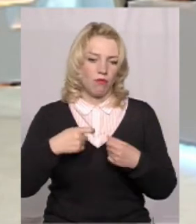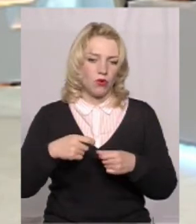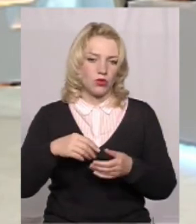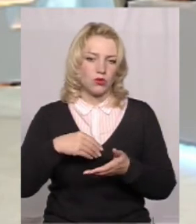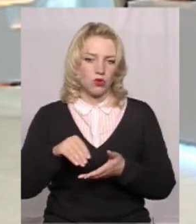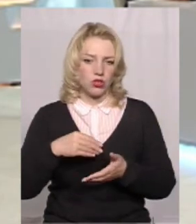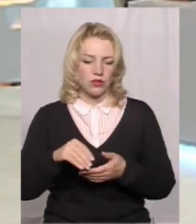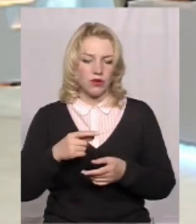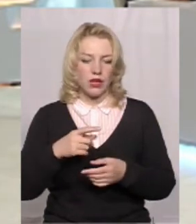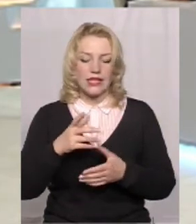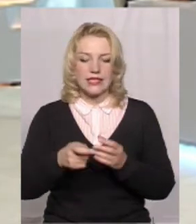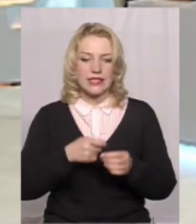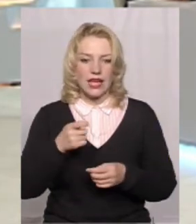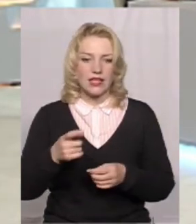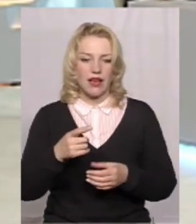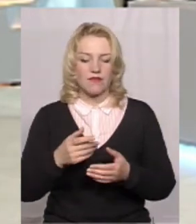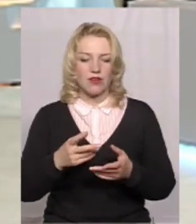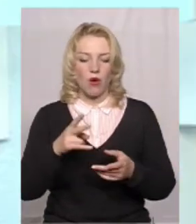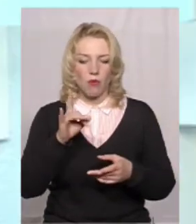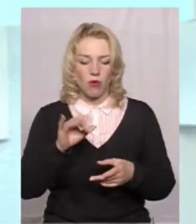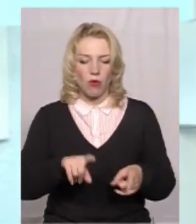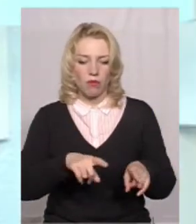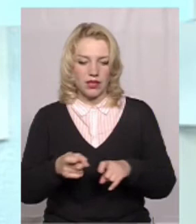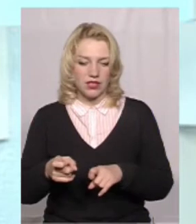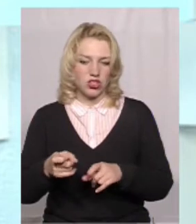Заяв пропадіж від населення. Від населення.